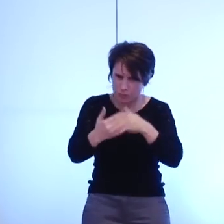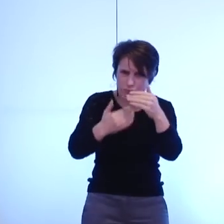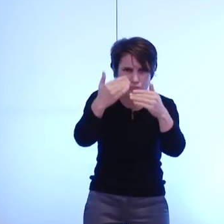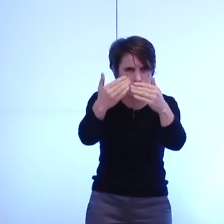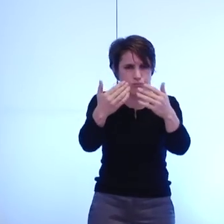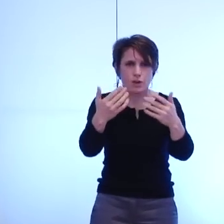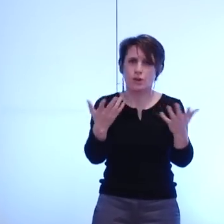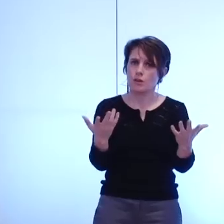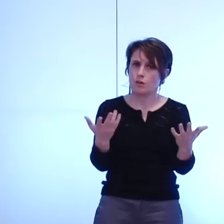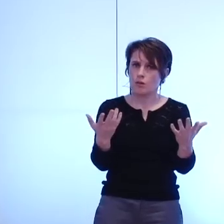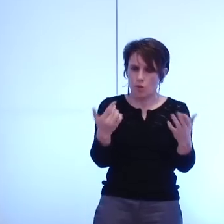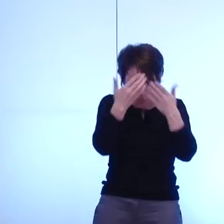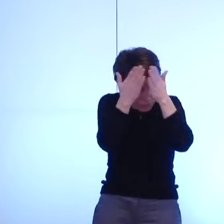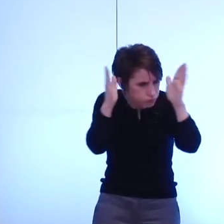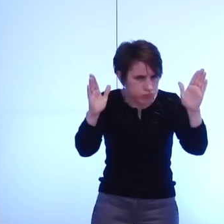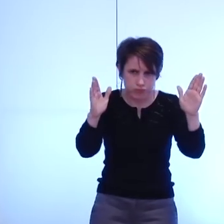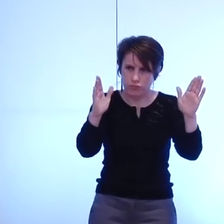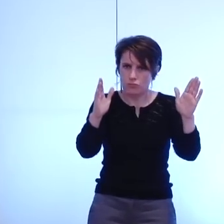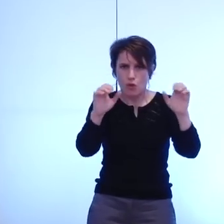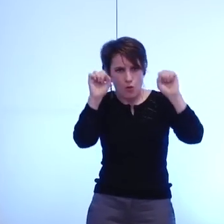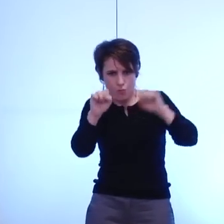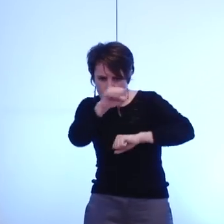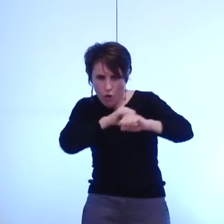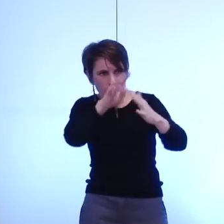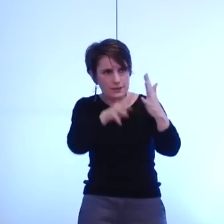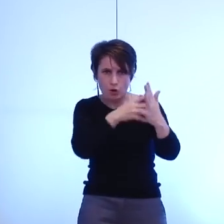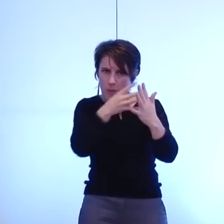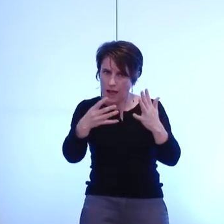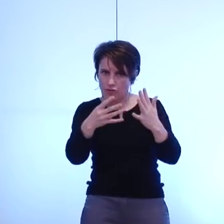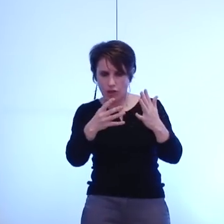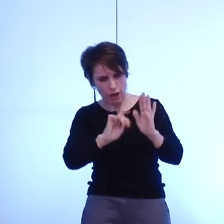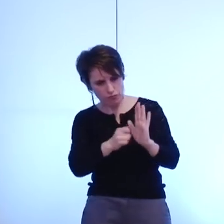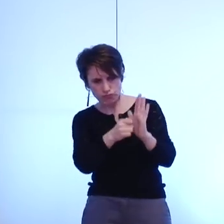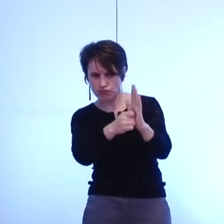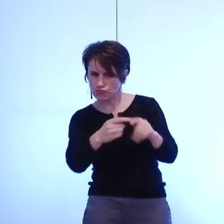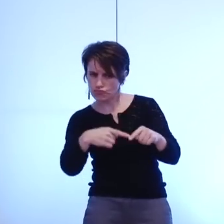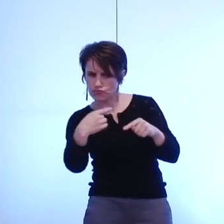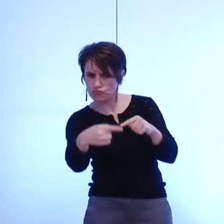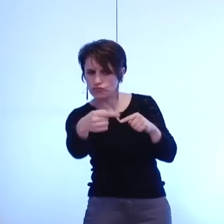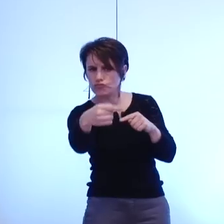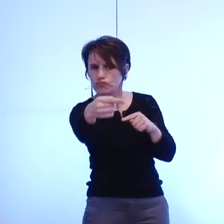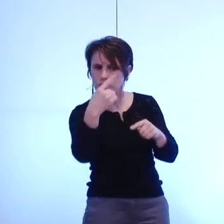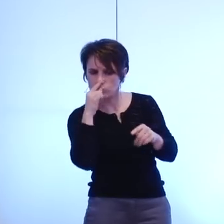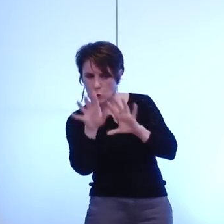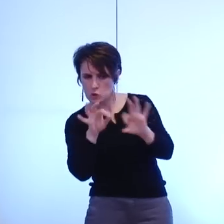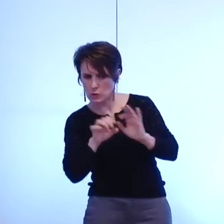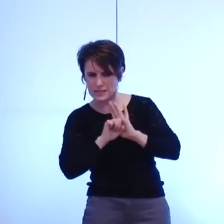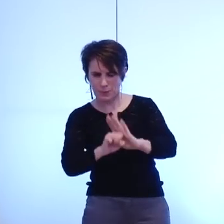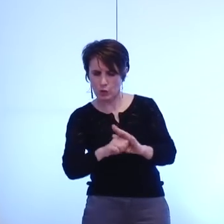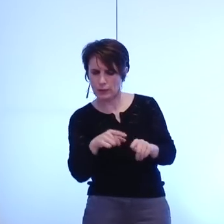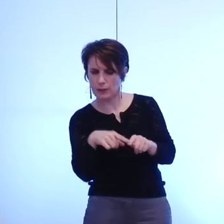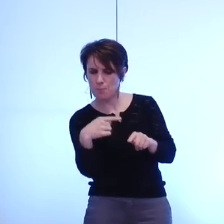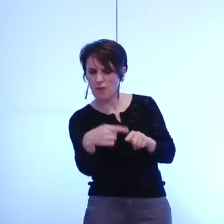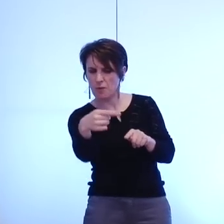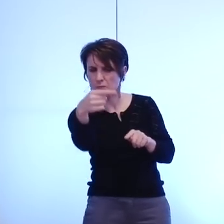permettant même de construire un agenda réaliste qui serait clair et qui tiendrait compte des priorités afin de maintenir et même de